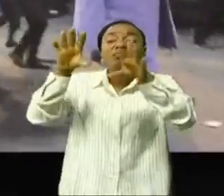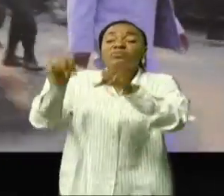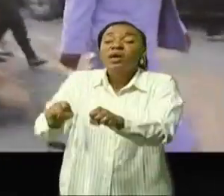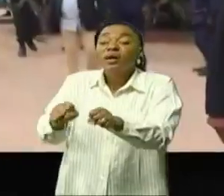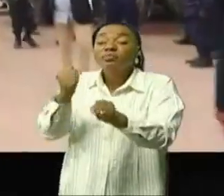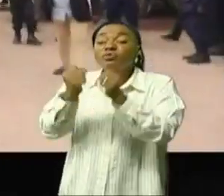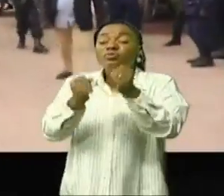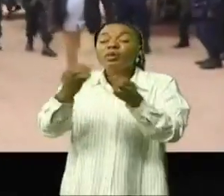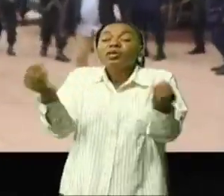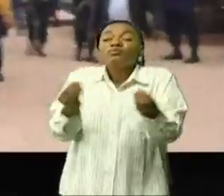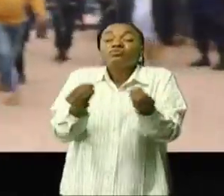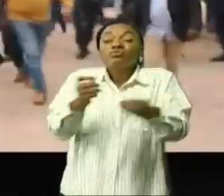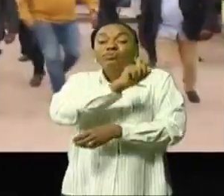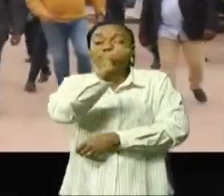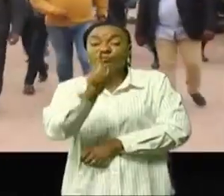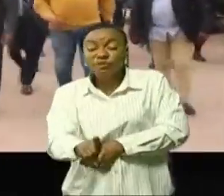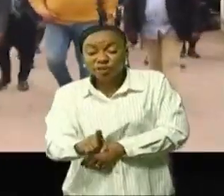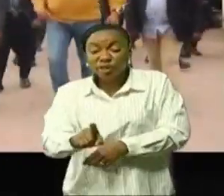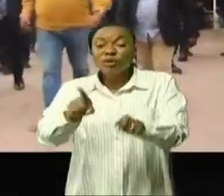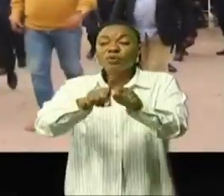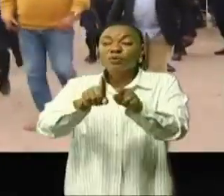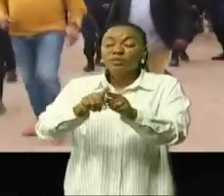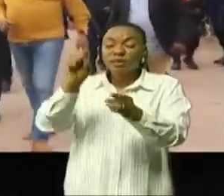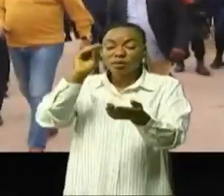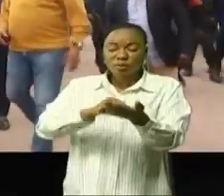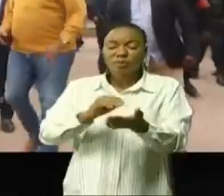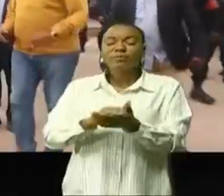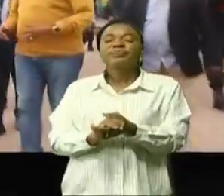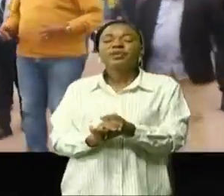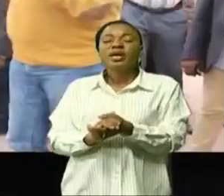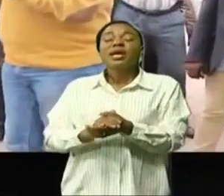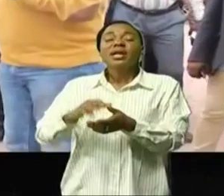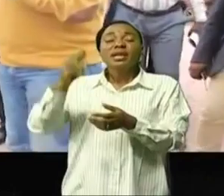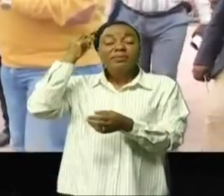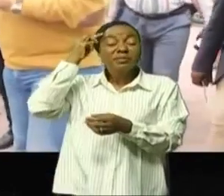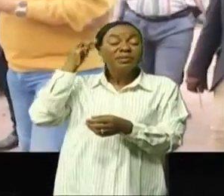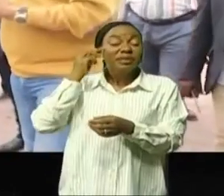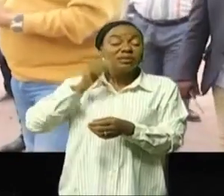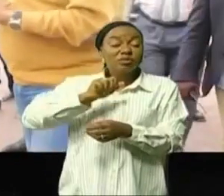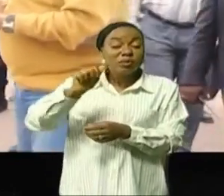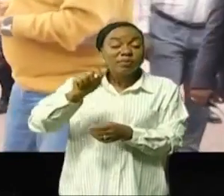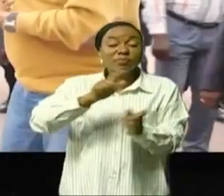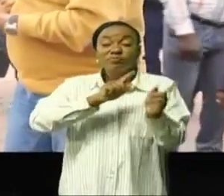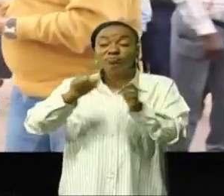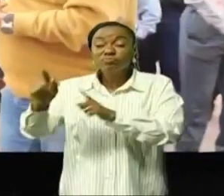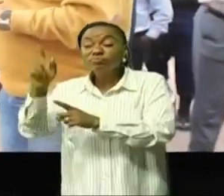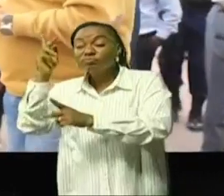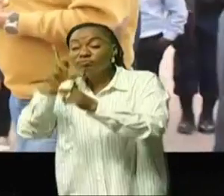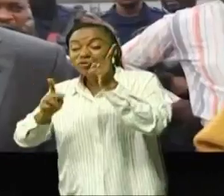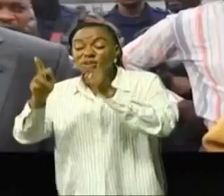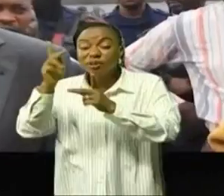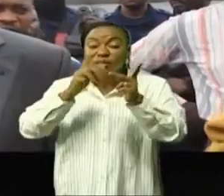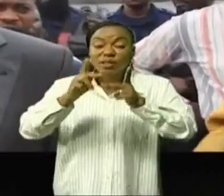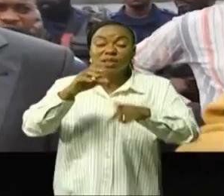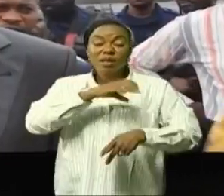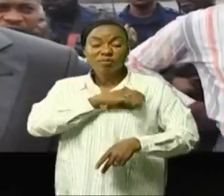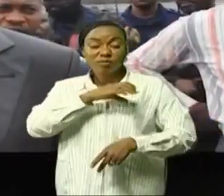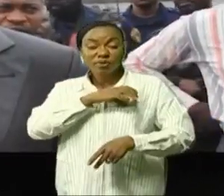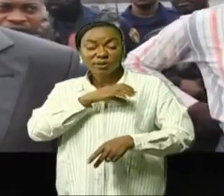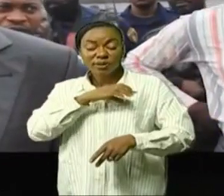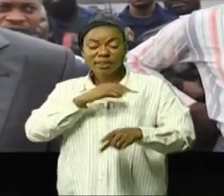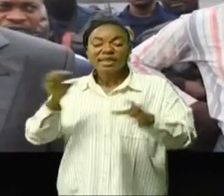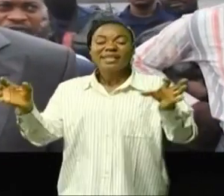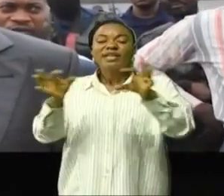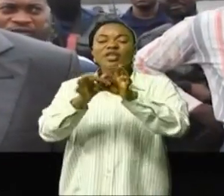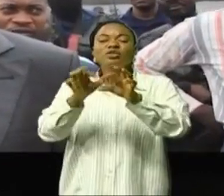pratique. Bien avant les camps de l'Oufungula, les patrons de la sécurité nationale étaient aux installations de la police des liaisons nationales